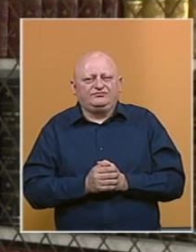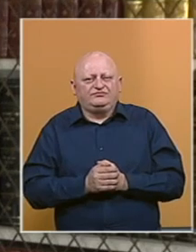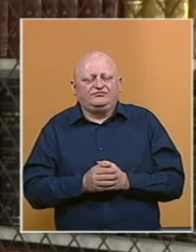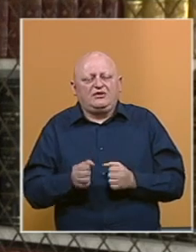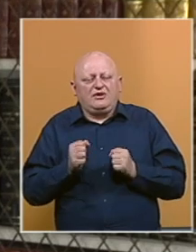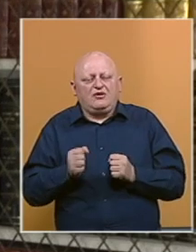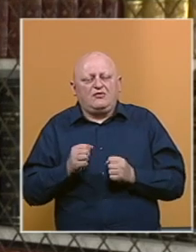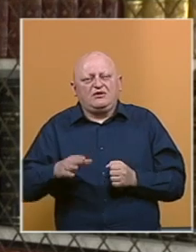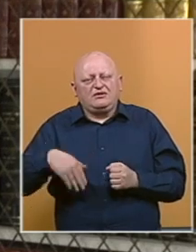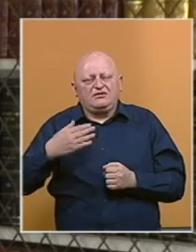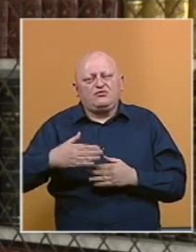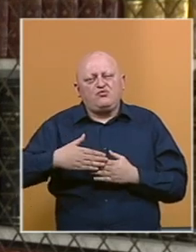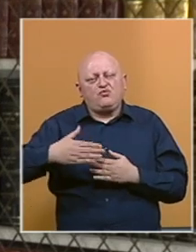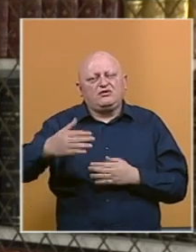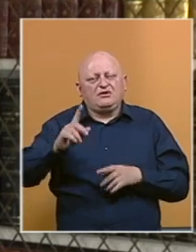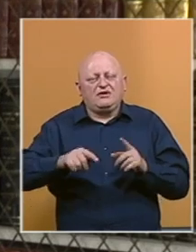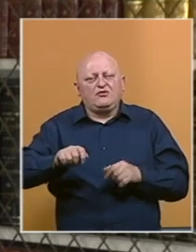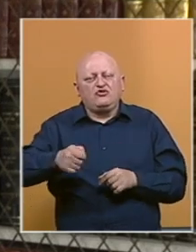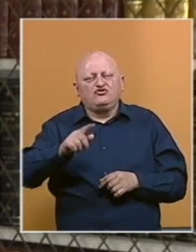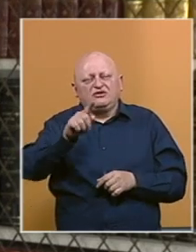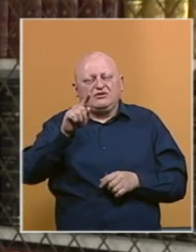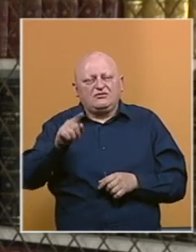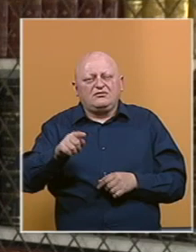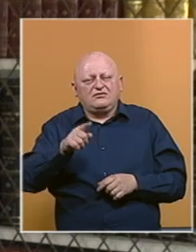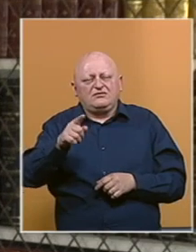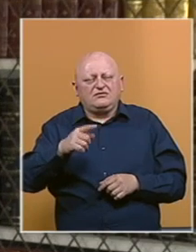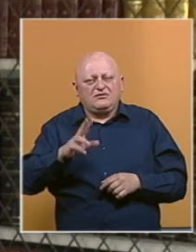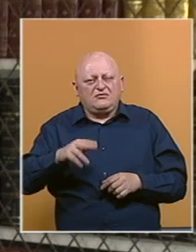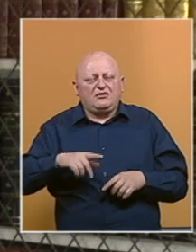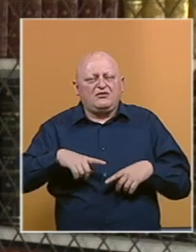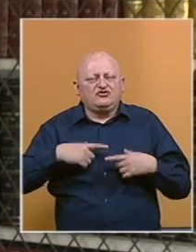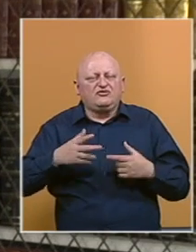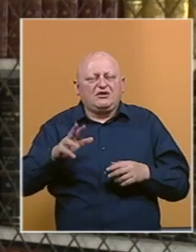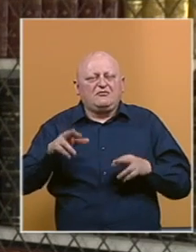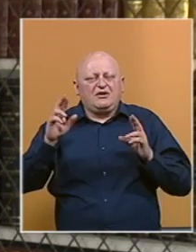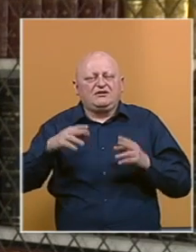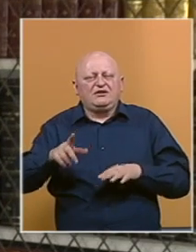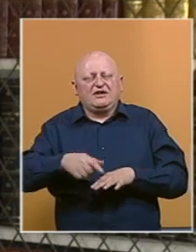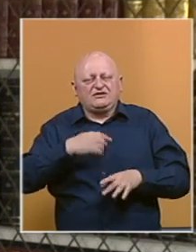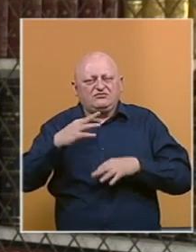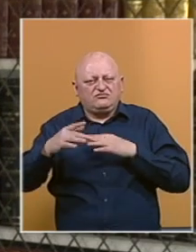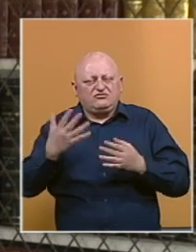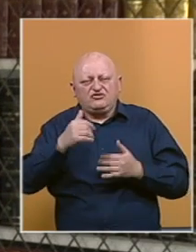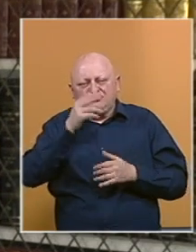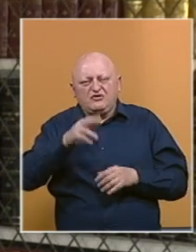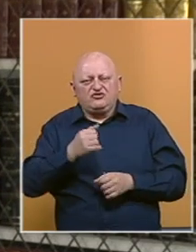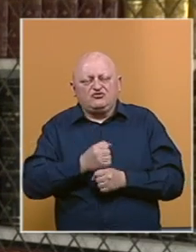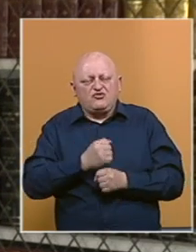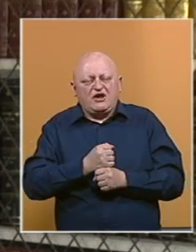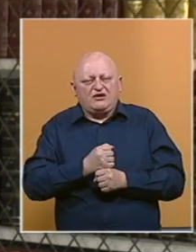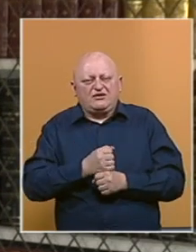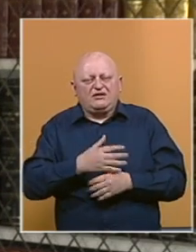Bojim se da smo i dalje veoma udaljeni po nekim ključnim pitanjima, ali gdje ima života ima i nade. Nastavit ćemo razgovarati da vidimo šta možemo učiniti.